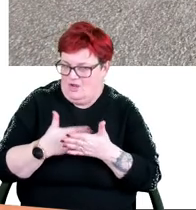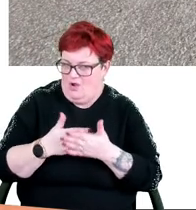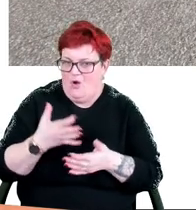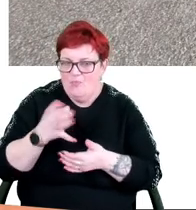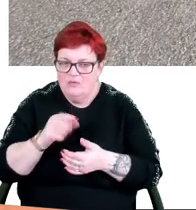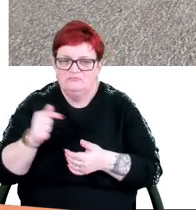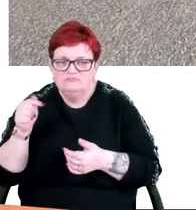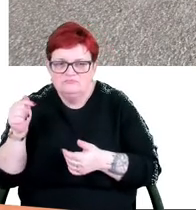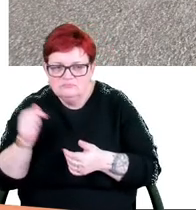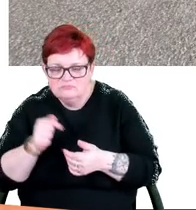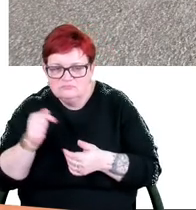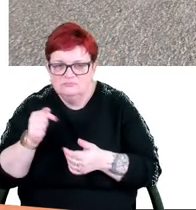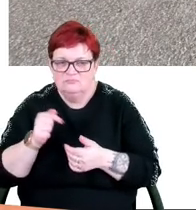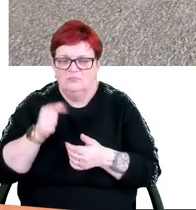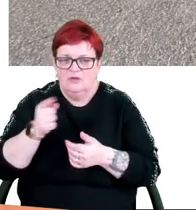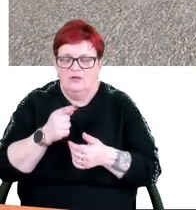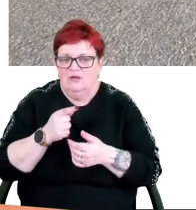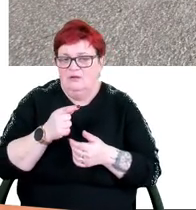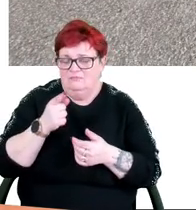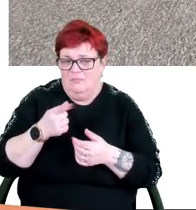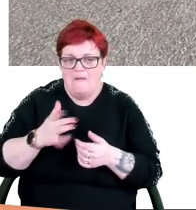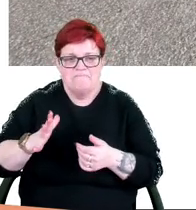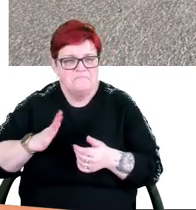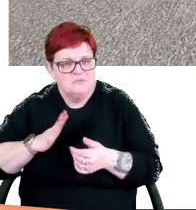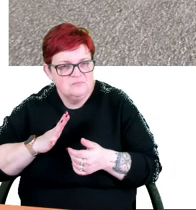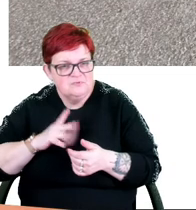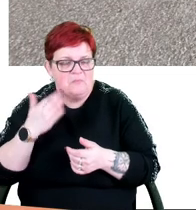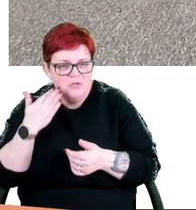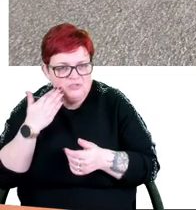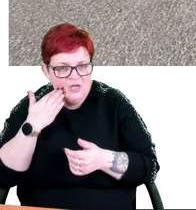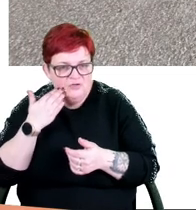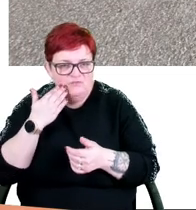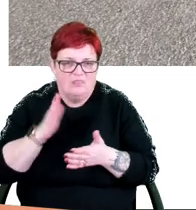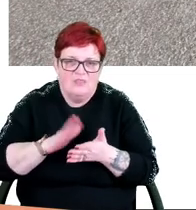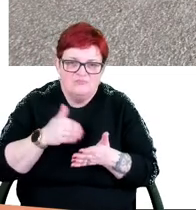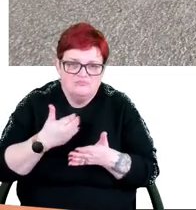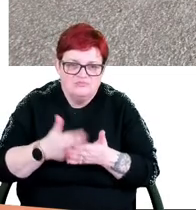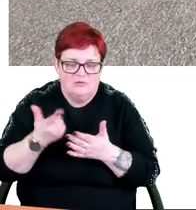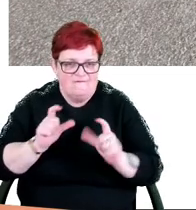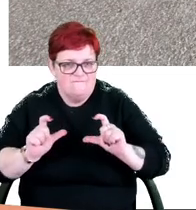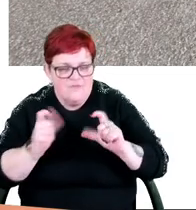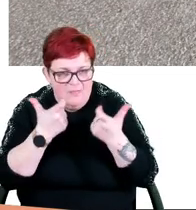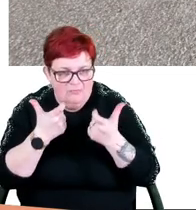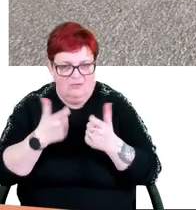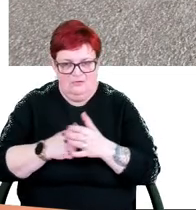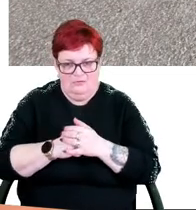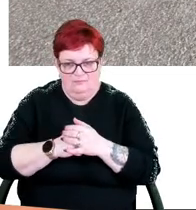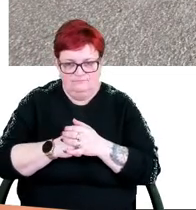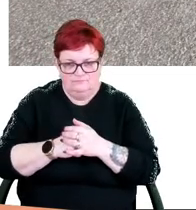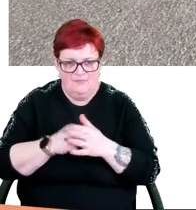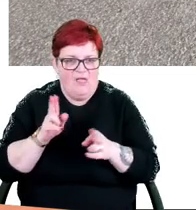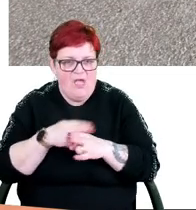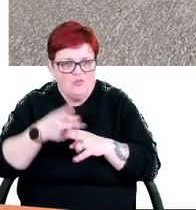przekonującym powinien być argument mówiący o bezpieczeństwie mieszkańców w przypadku występowania nagłych wypadków, kiedy